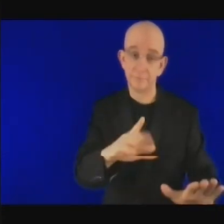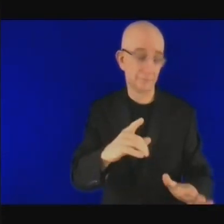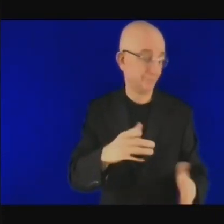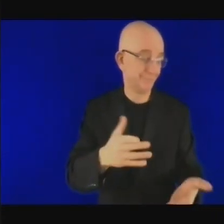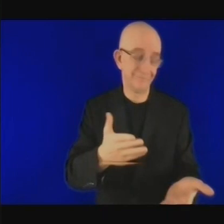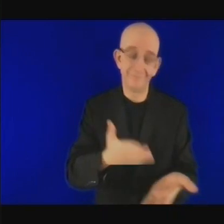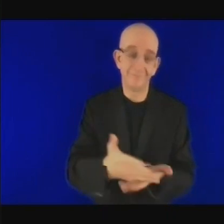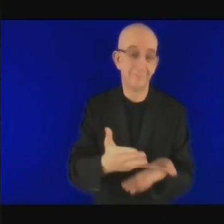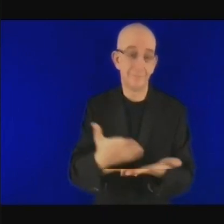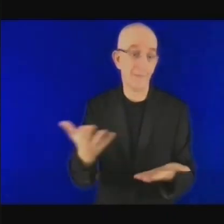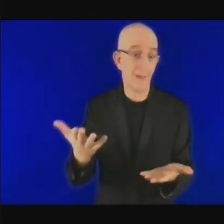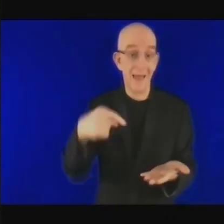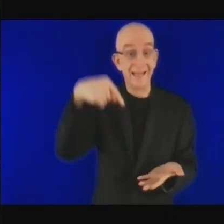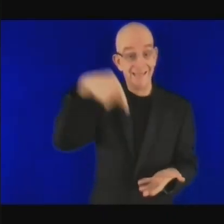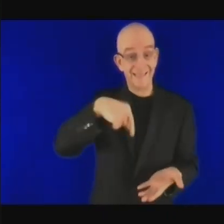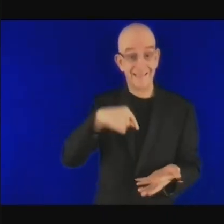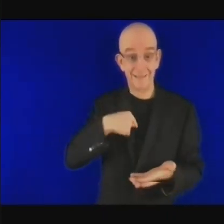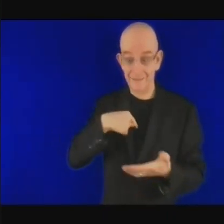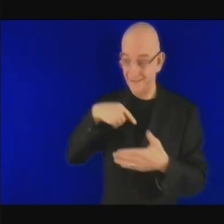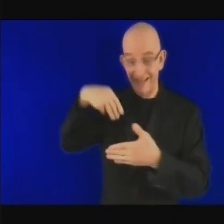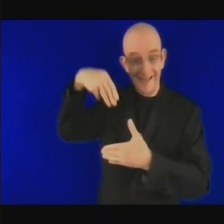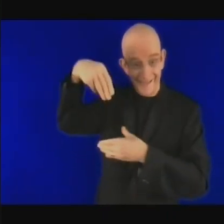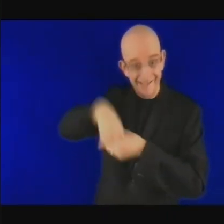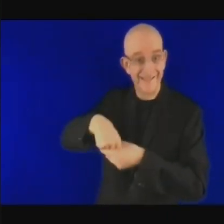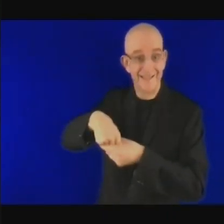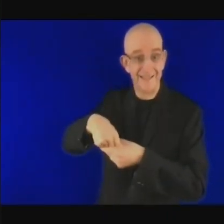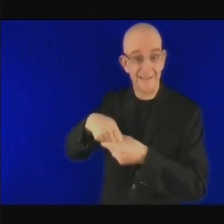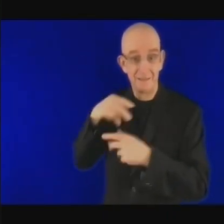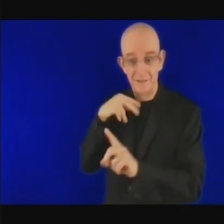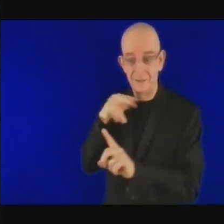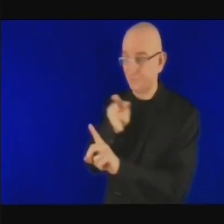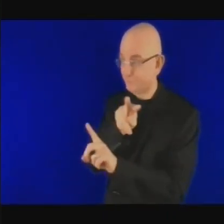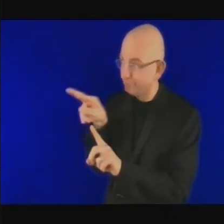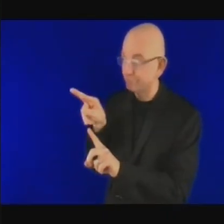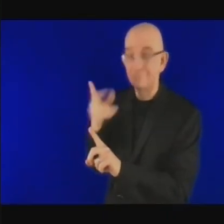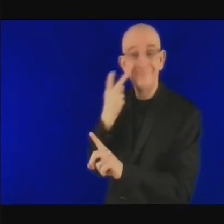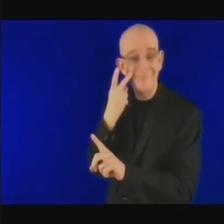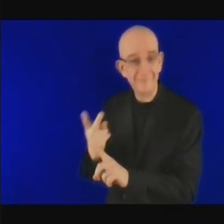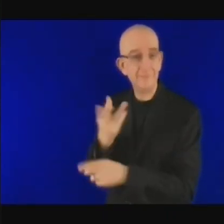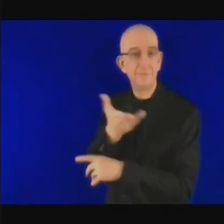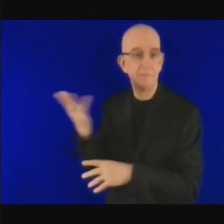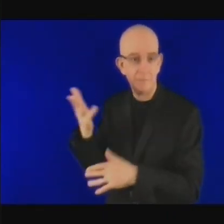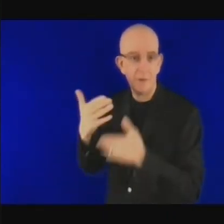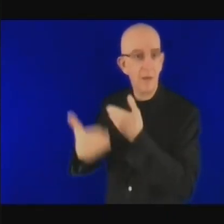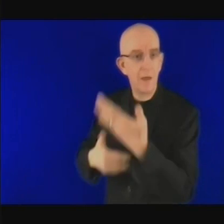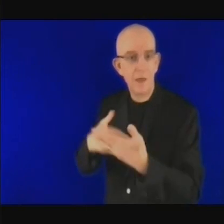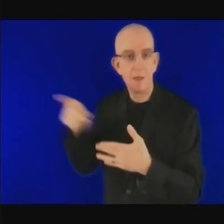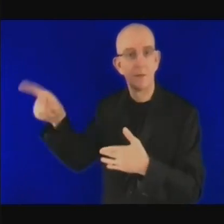et nous imaginons des risques qui existent ou pas nous imaginons ces risques extraordinaires